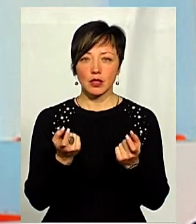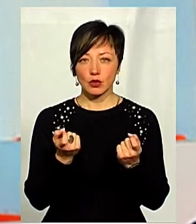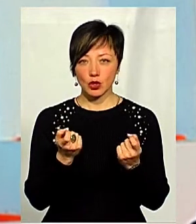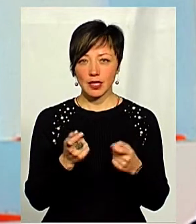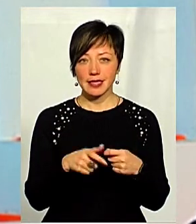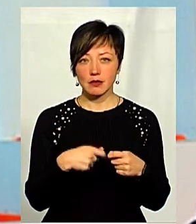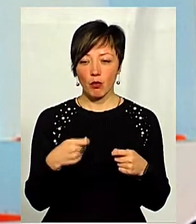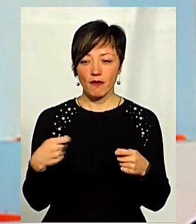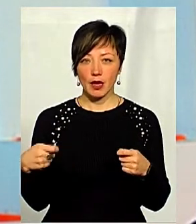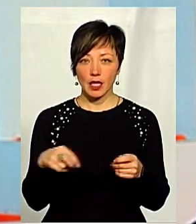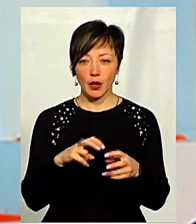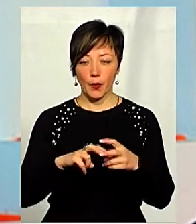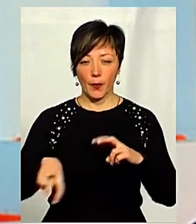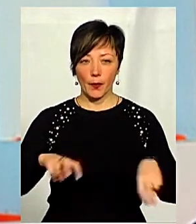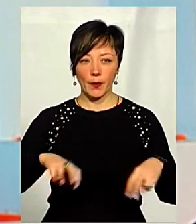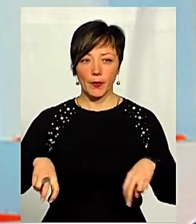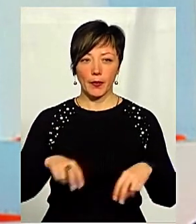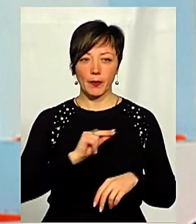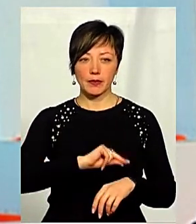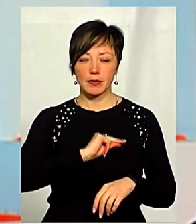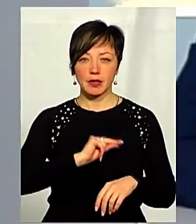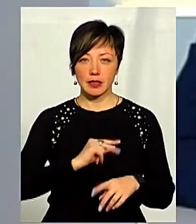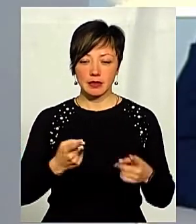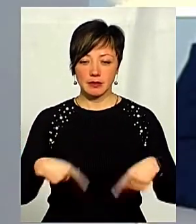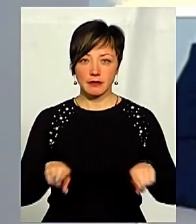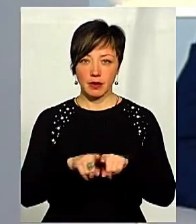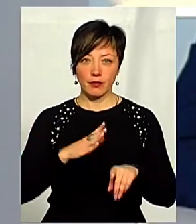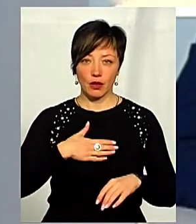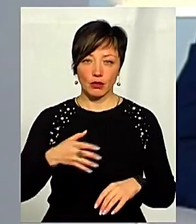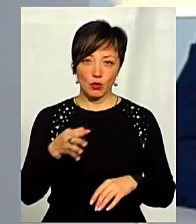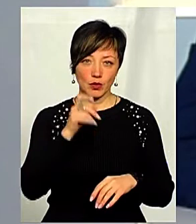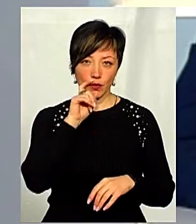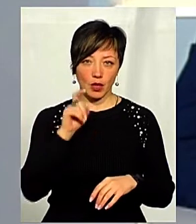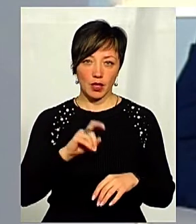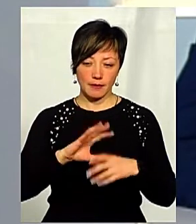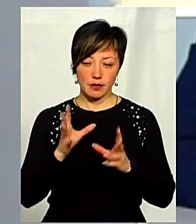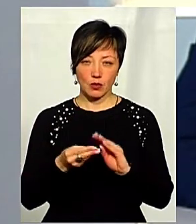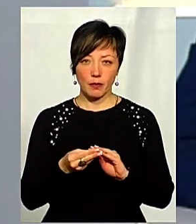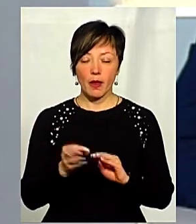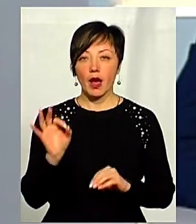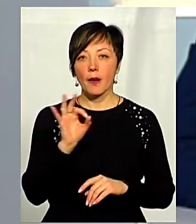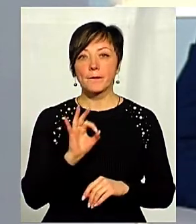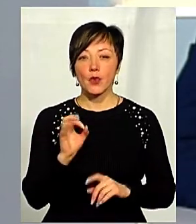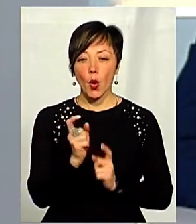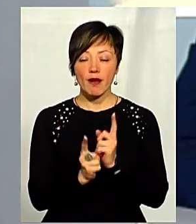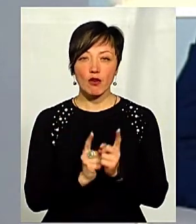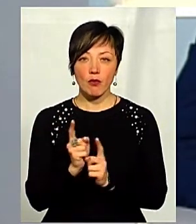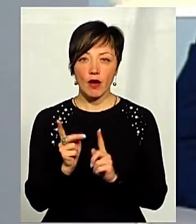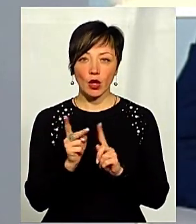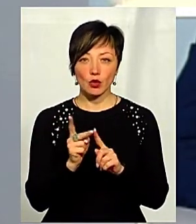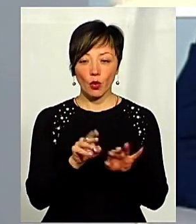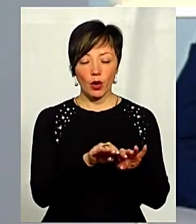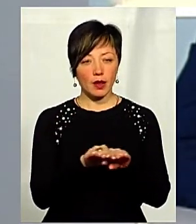трошечки сповільнити відтік кадрів саме сфери медичної в нашій області, в Україні в цілому. Щодо реформування